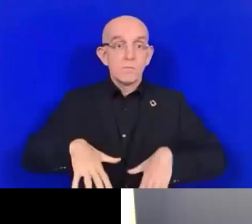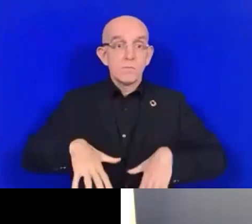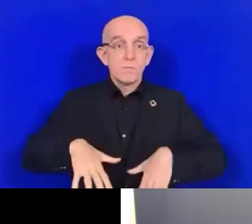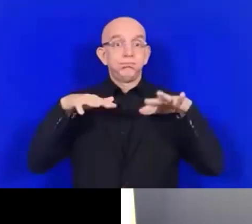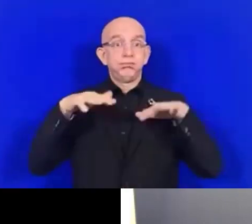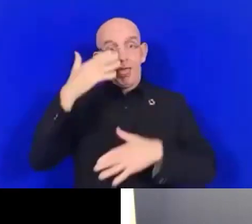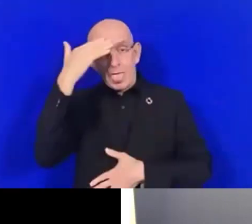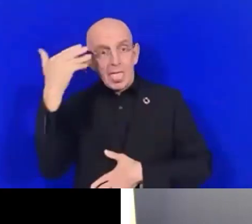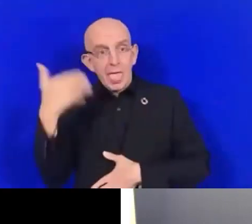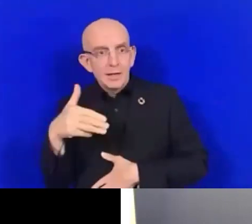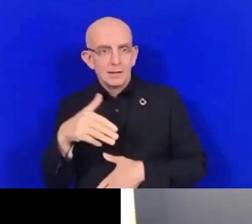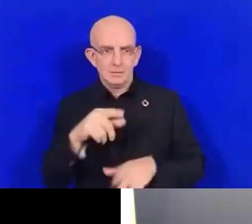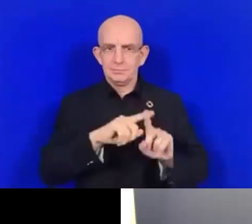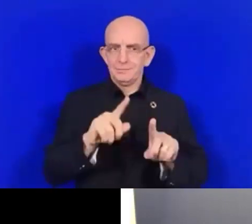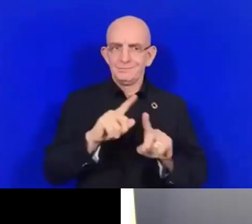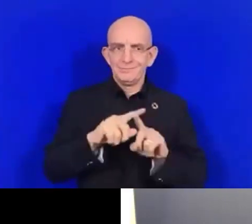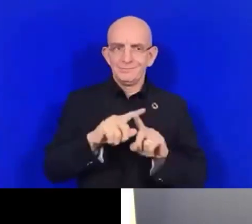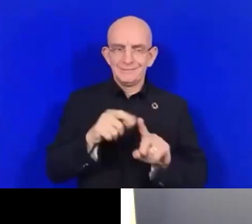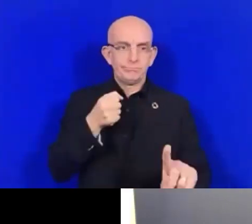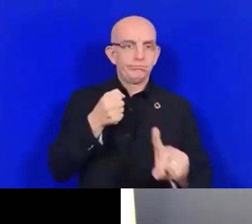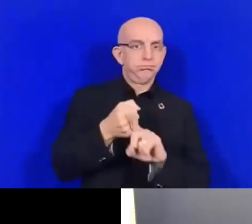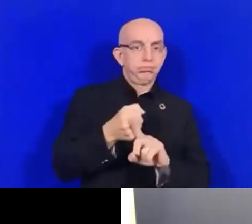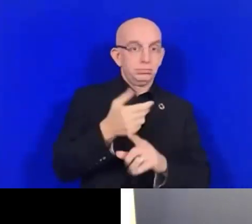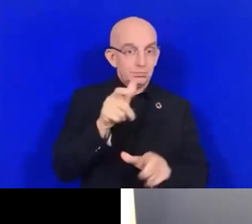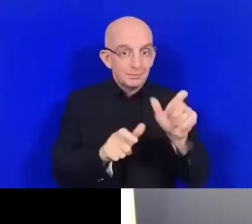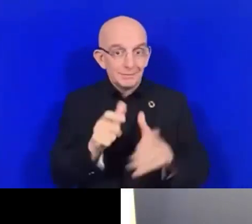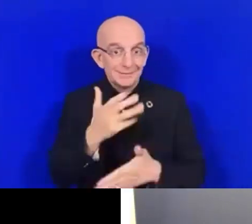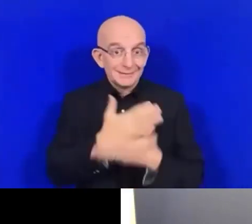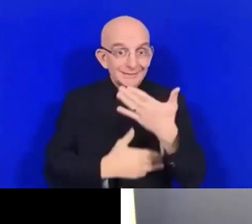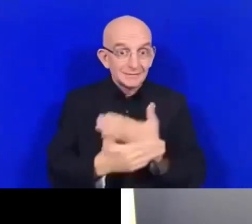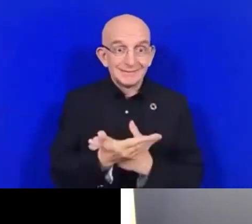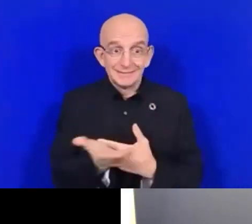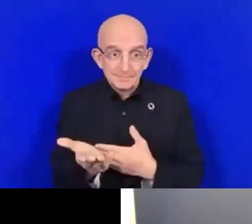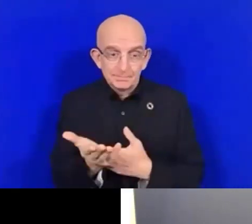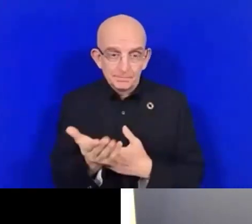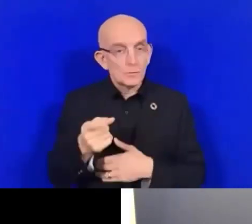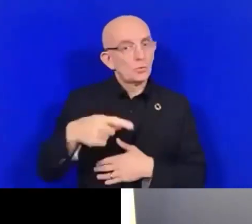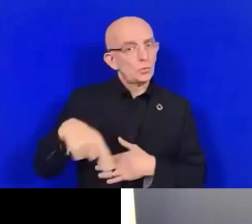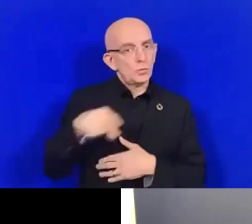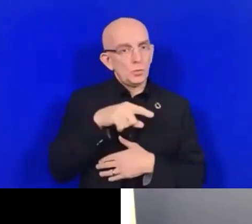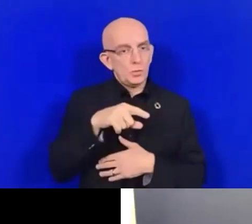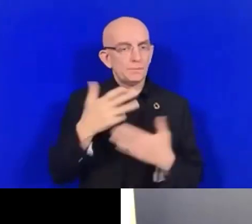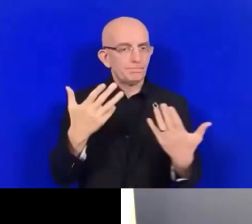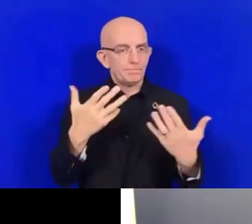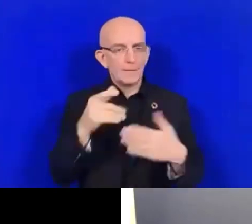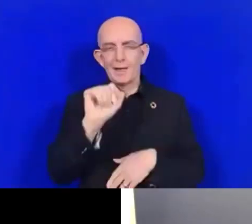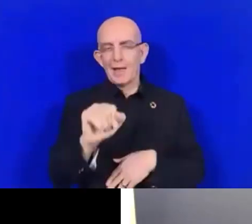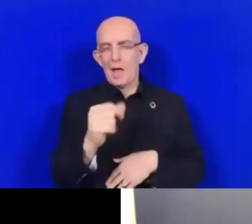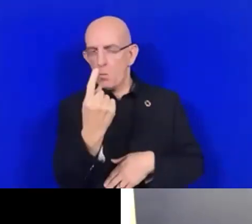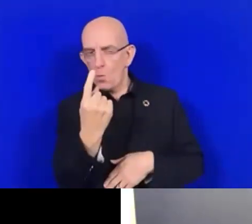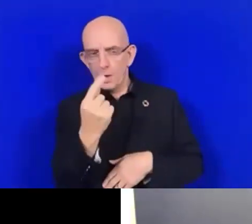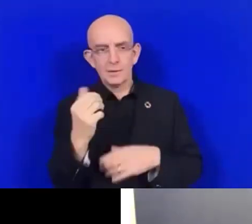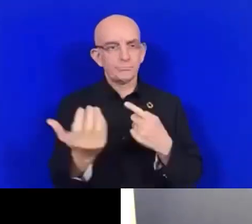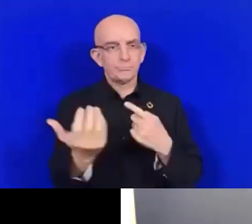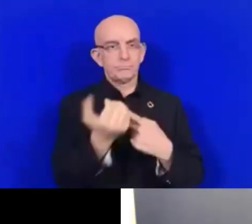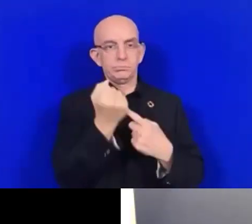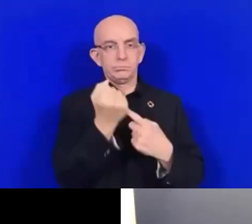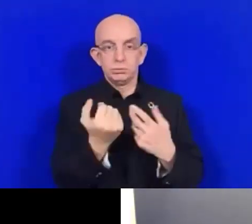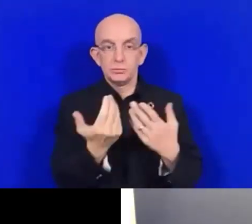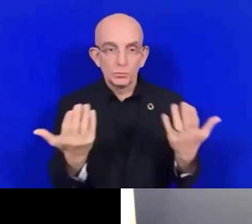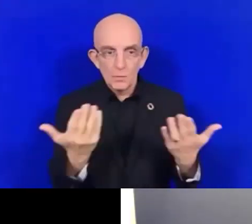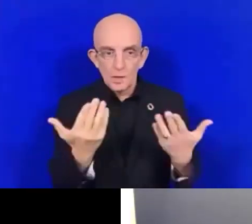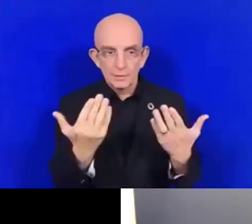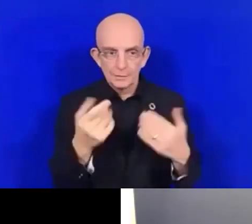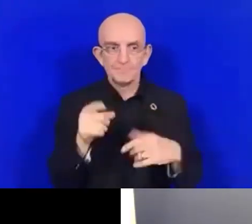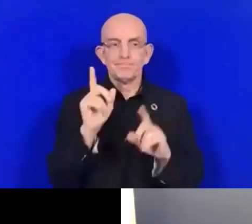devrait donc être pris en compte dans toutes les formations et